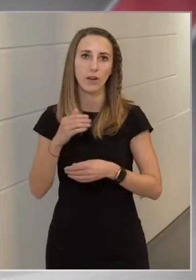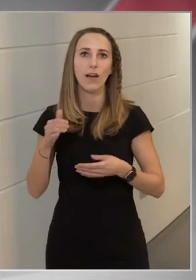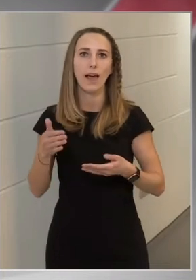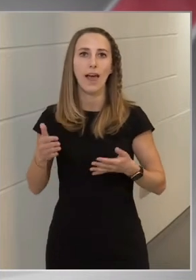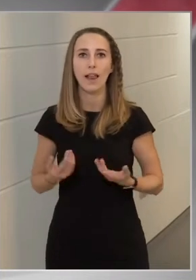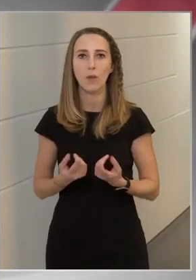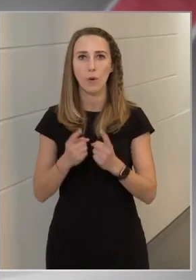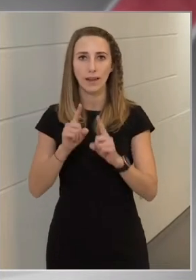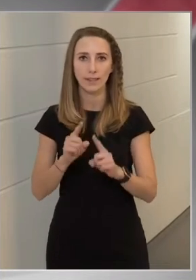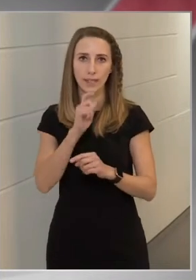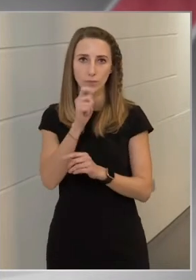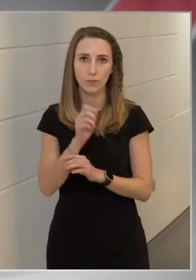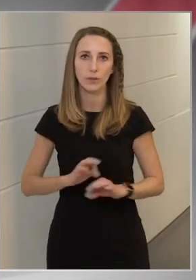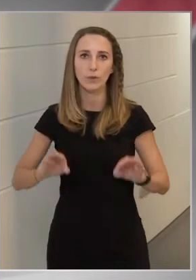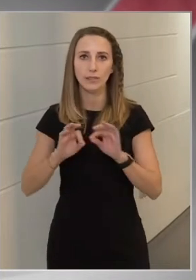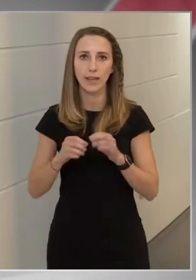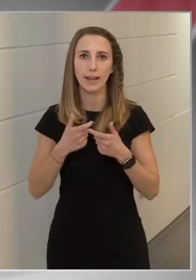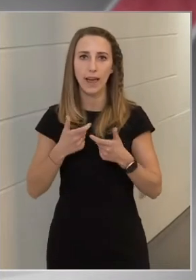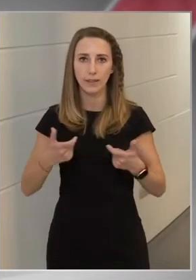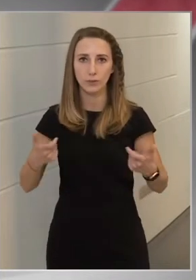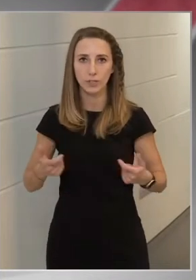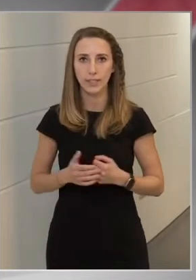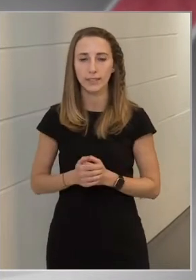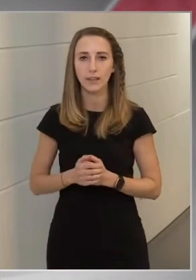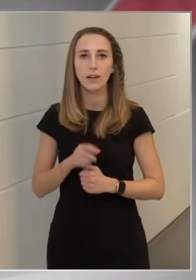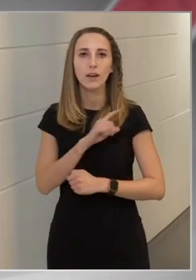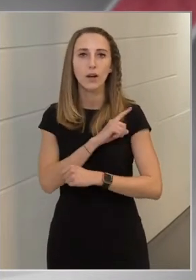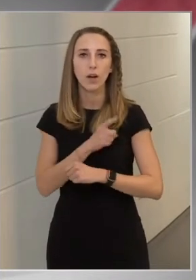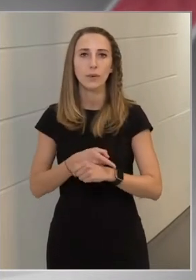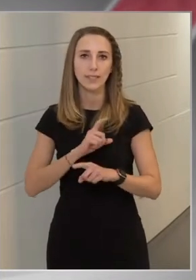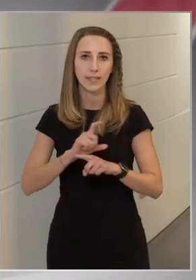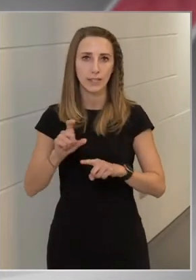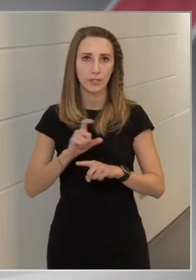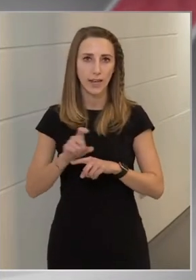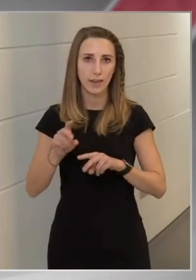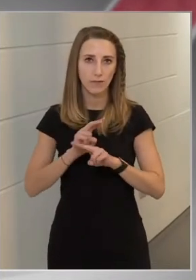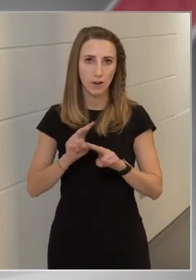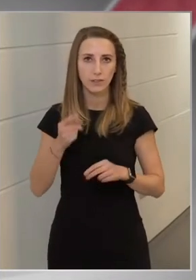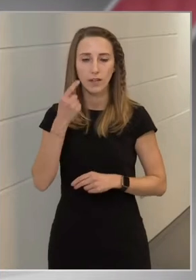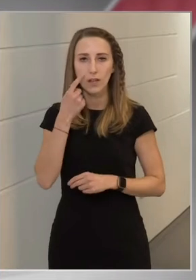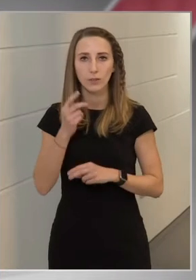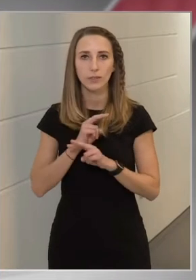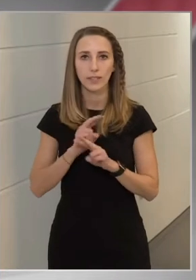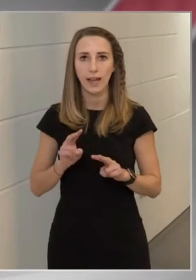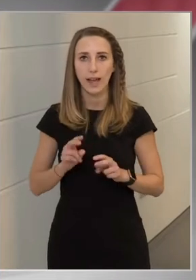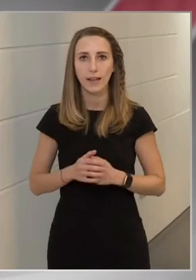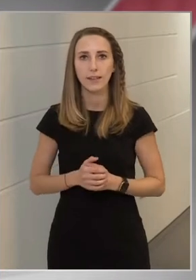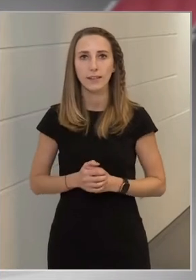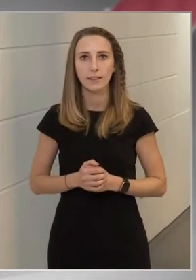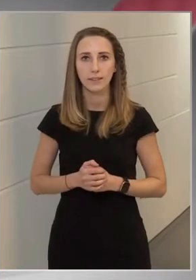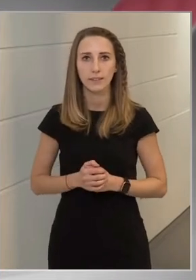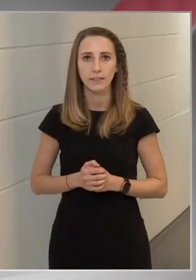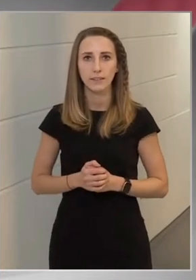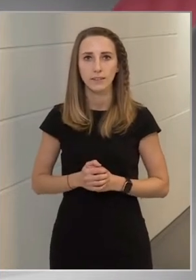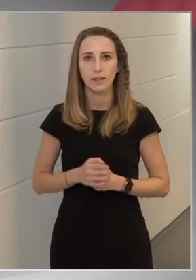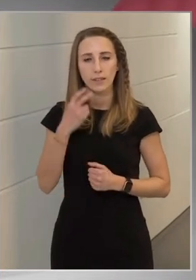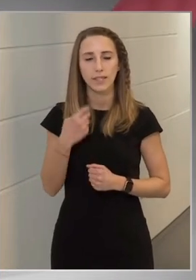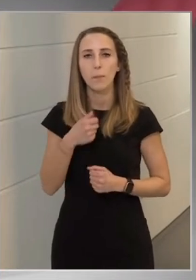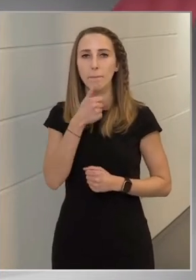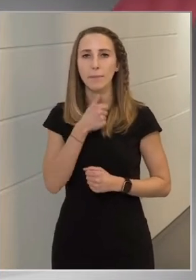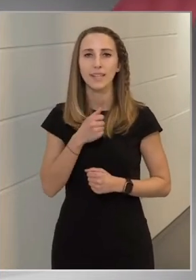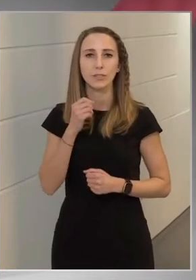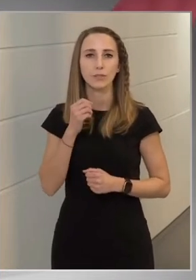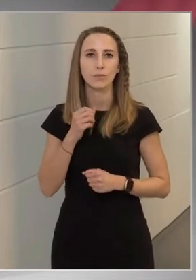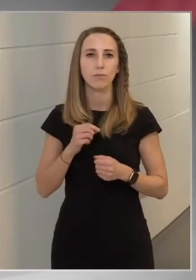magyarországi lehetőségét, és egyébként kapacitás hiány van. Azt tudni kell, hogy ez a pirisboros jenői